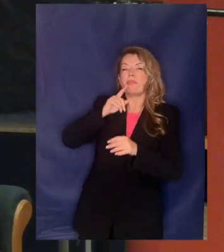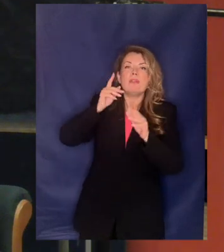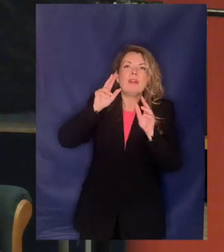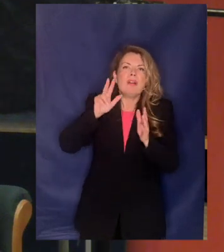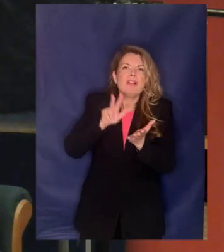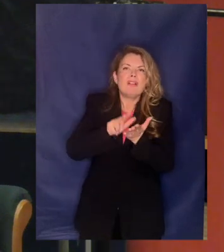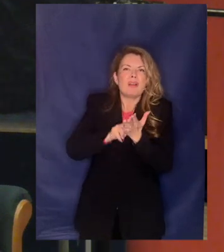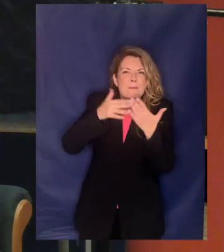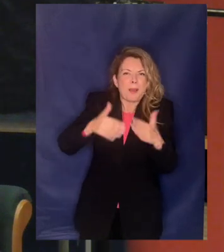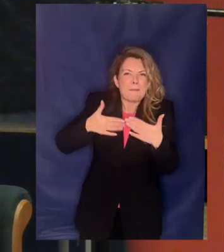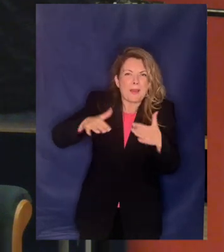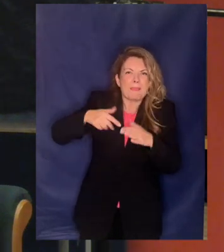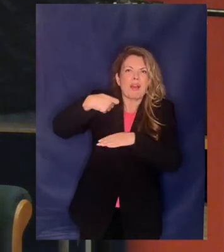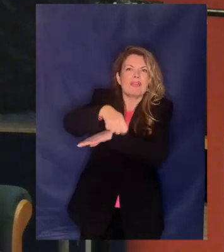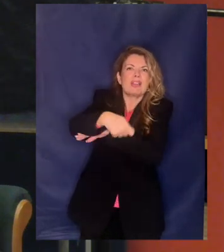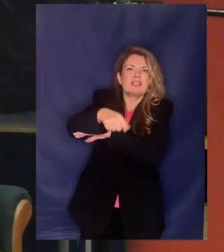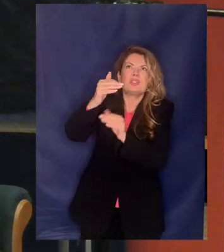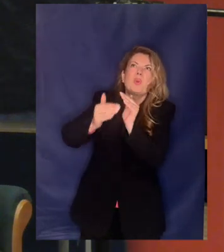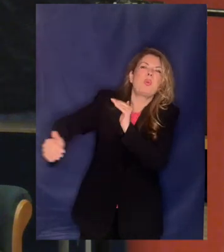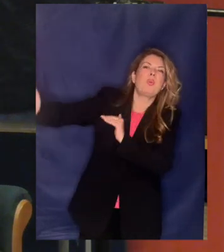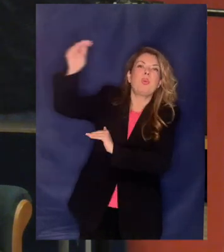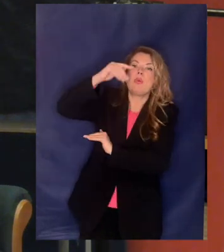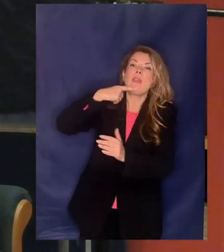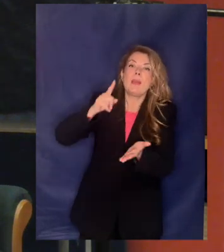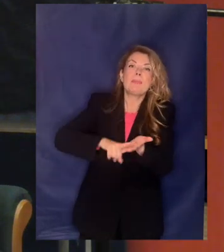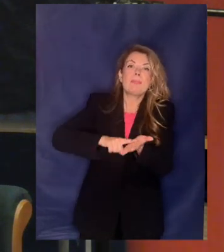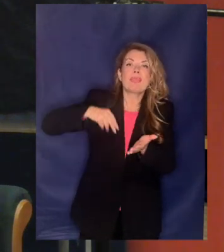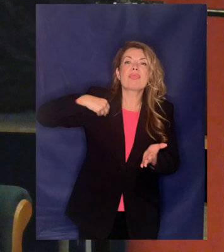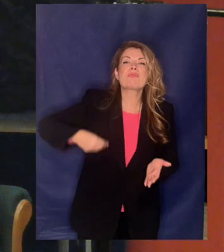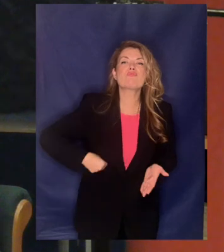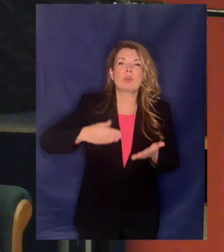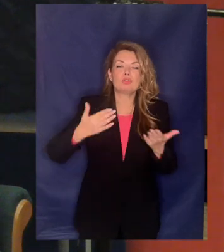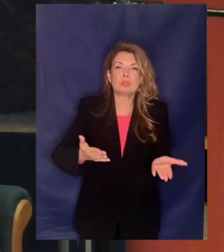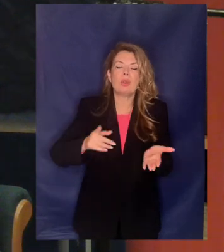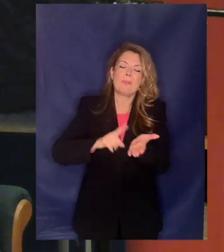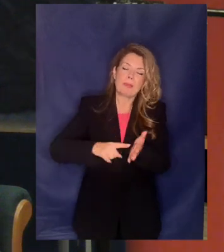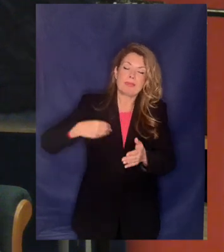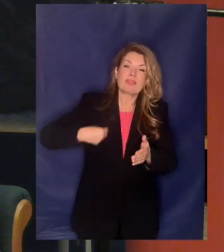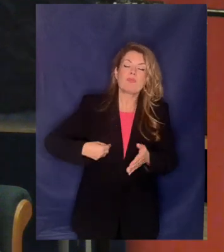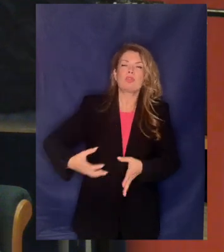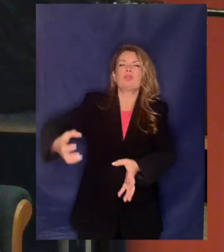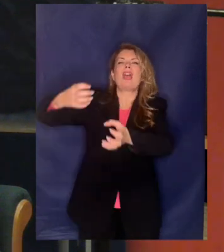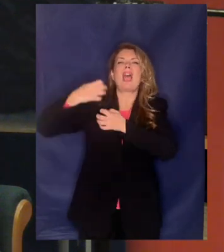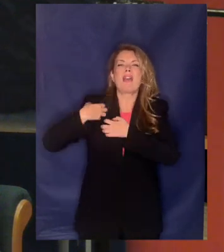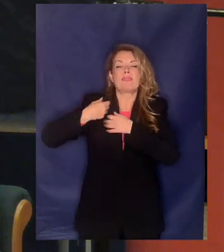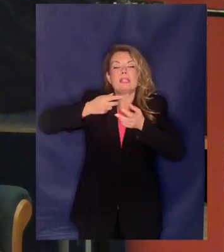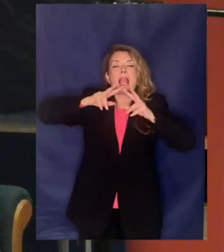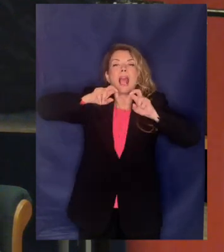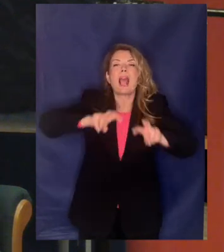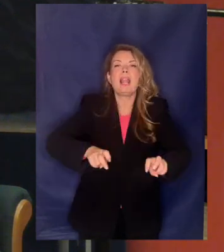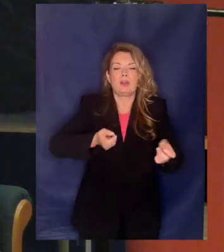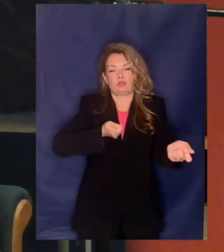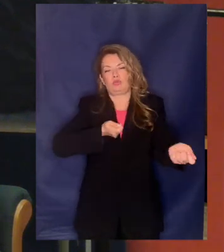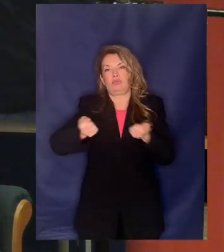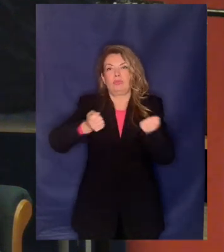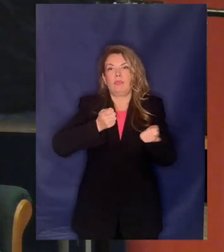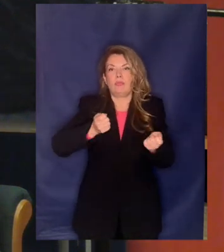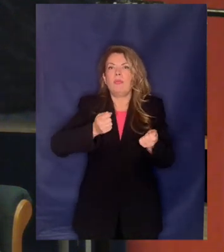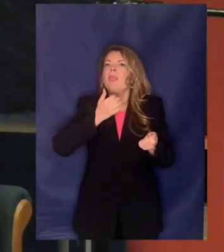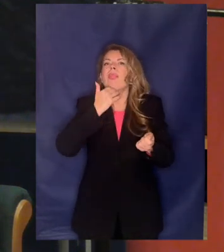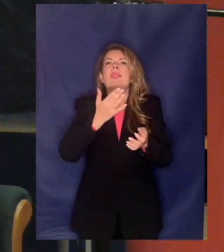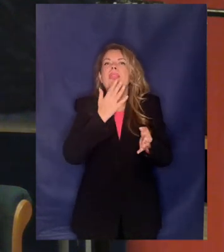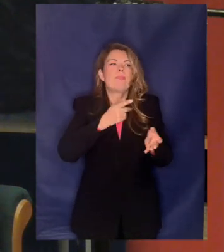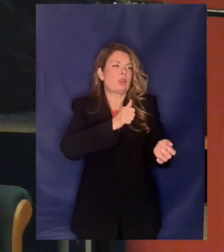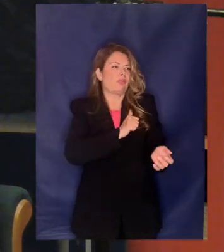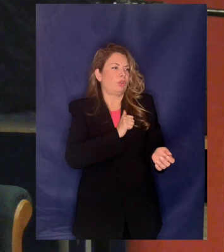Εμβουλίου της Επικρατής λένε το εξής ότι το δημόσιο θα πρέπει να έχει τον ουσιαστικό έλεγχο και δεν θα πρέπει να παρεμβαίνει